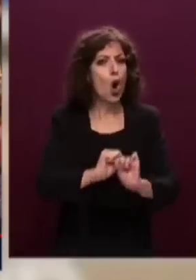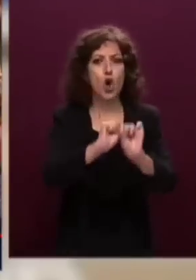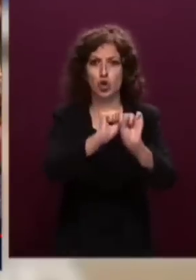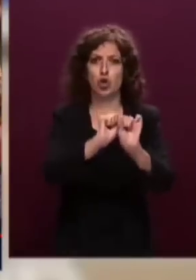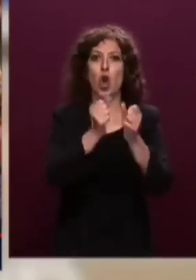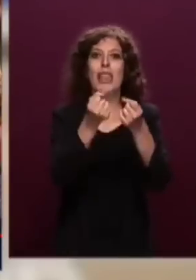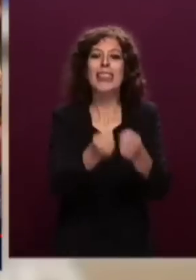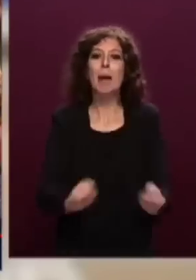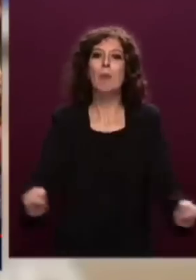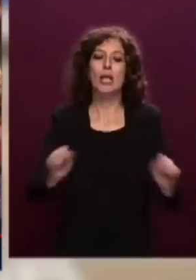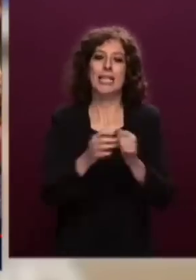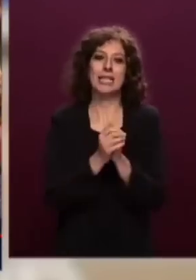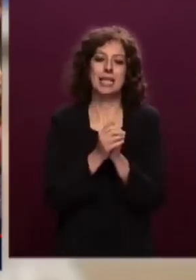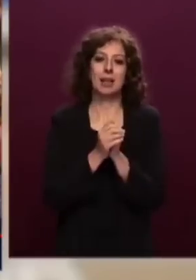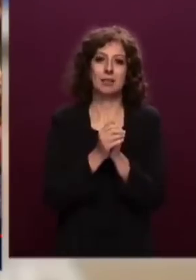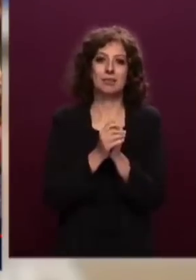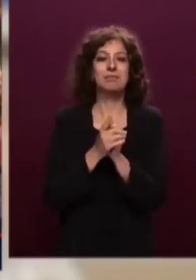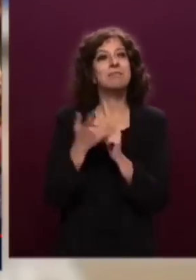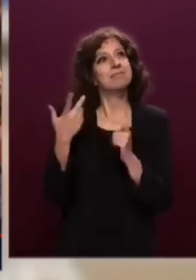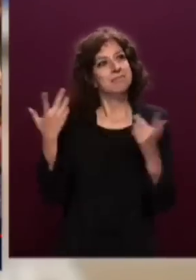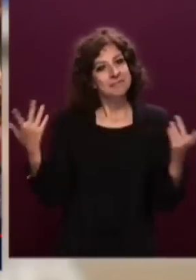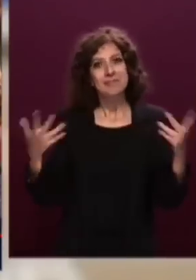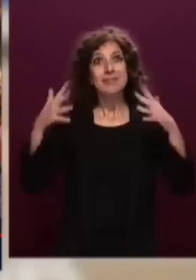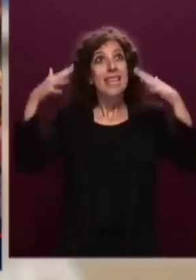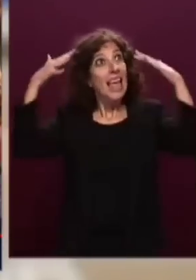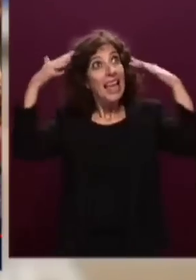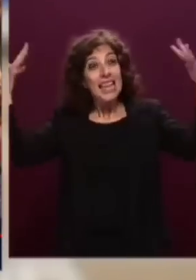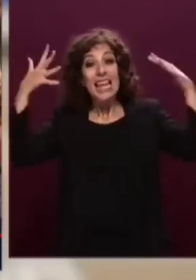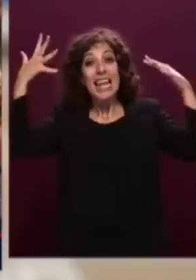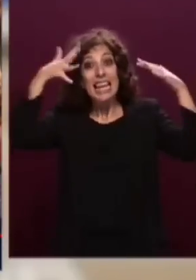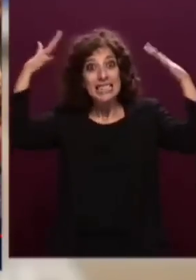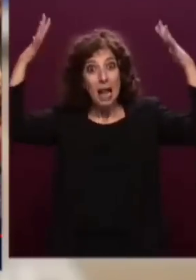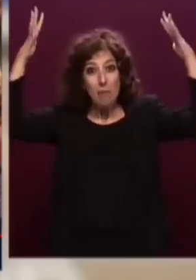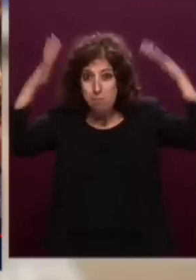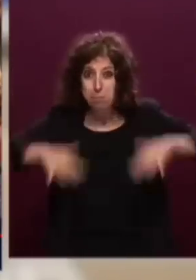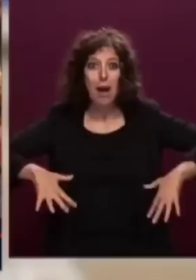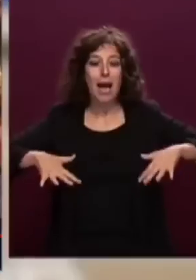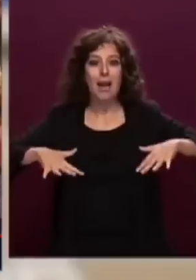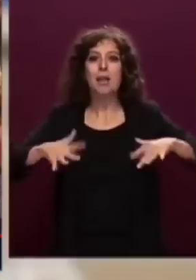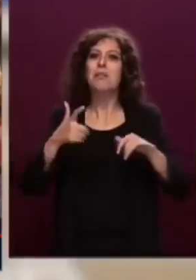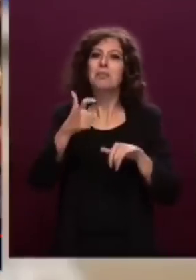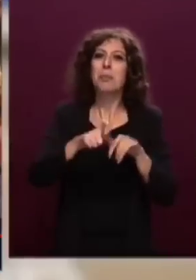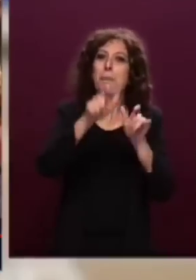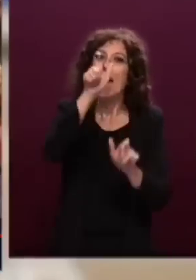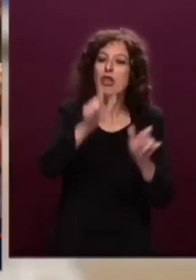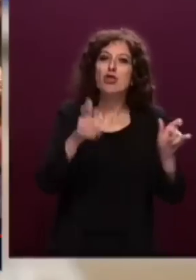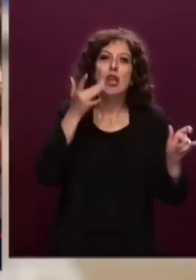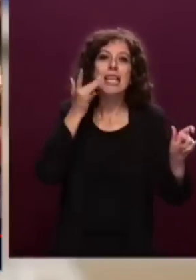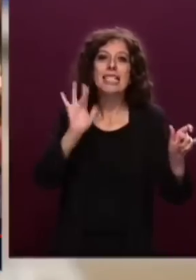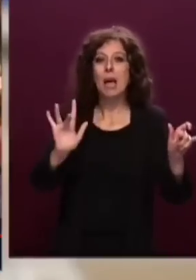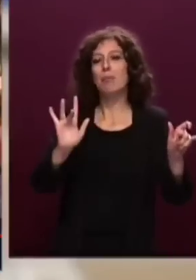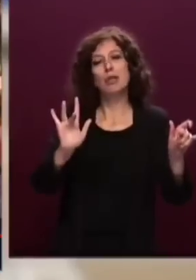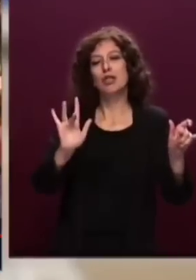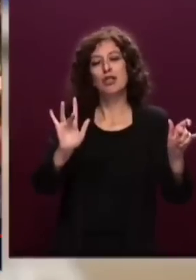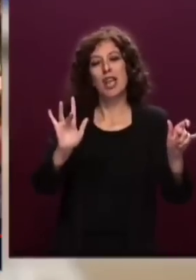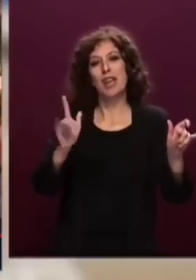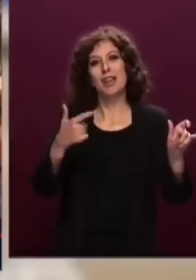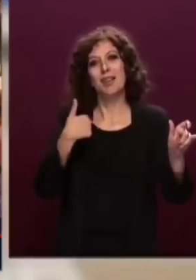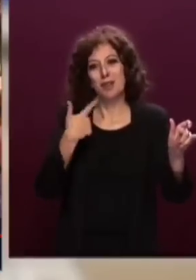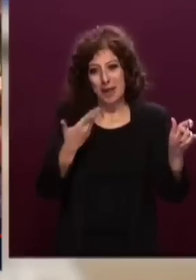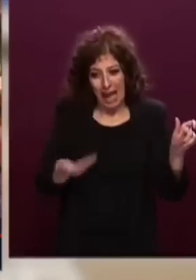Viene giù di schianto il tetto di cristallo che sembrava impedire alle persone semplici di occupare la sua